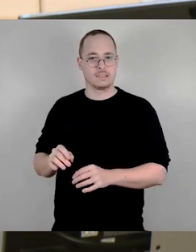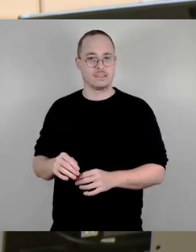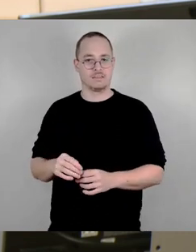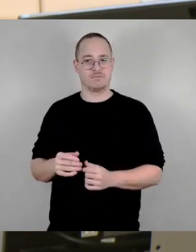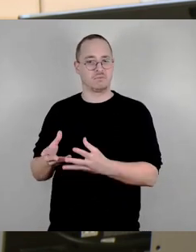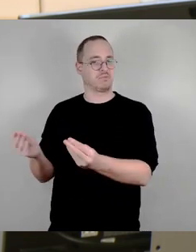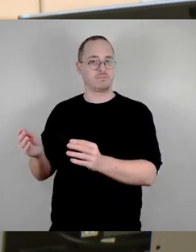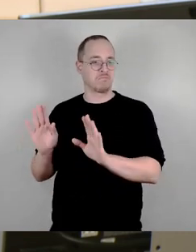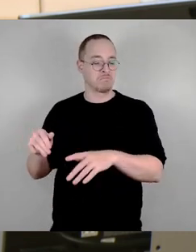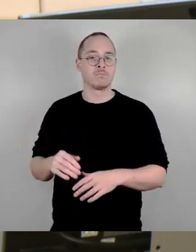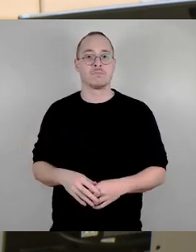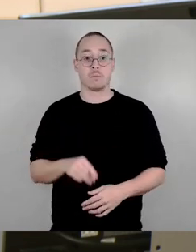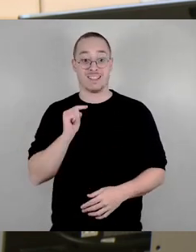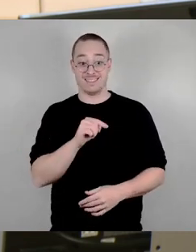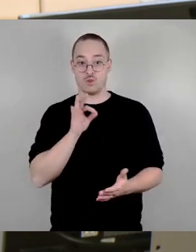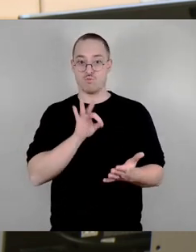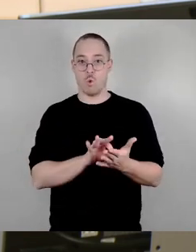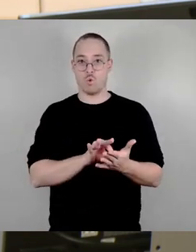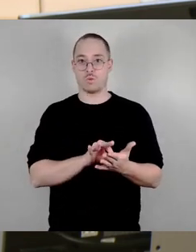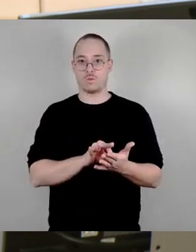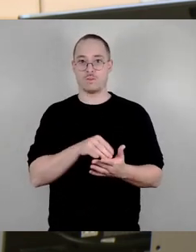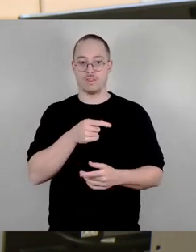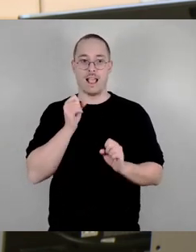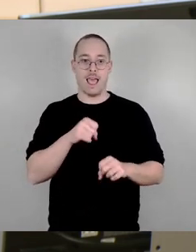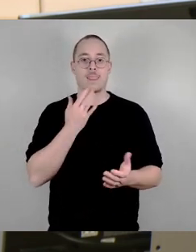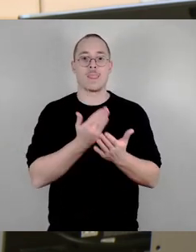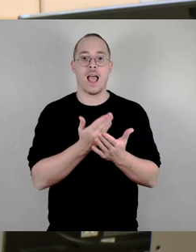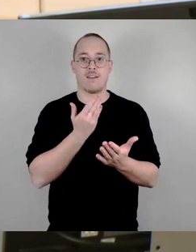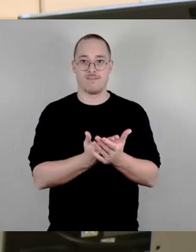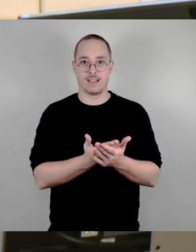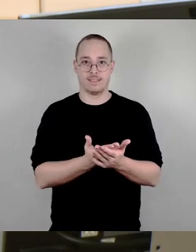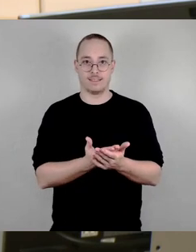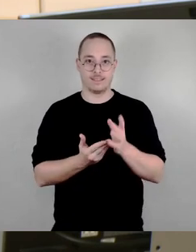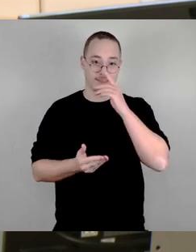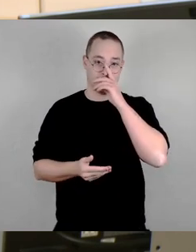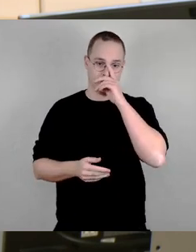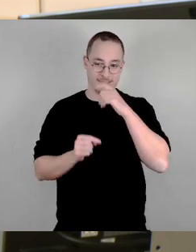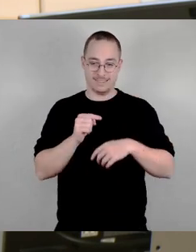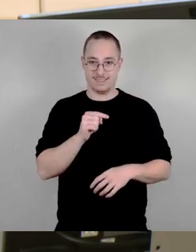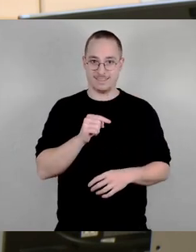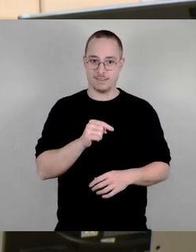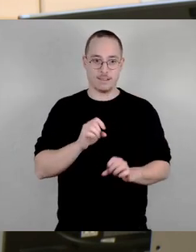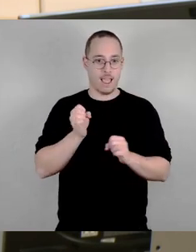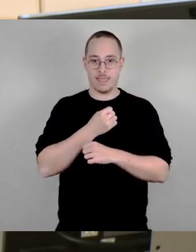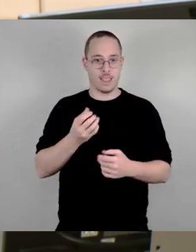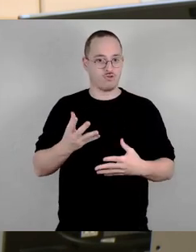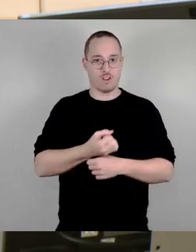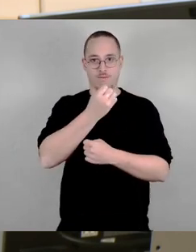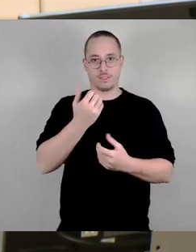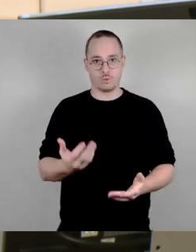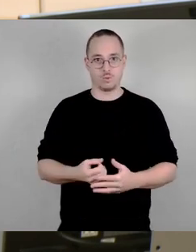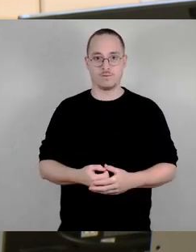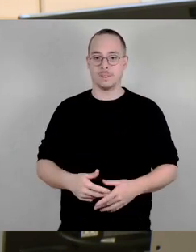und das ist nachweisbar, weil die Stadt ja auch entsprechende Anträge stellt, dieser Beschlusspunkt ist nicht zu erfüllen. Wirkliche Integration